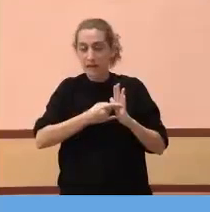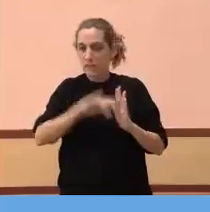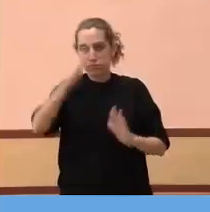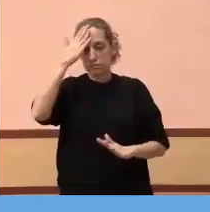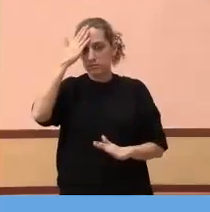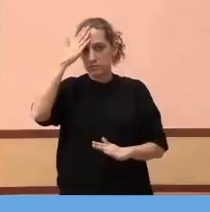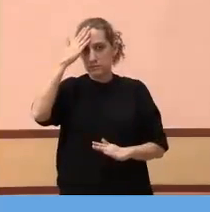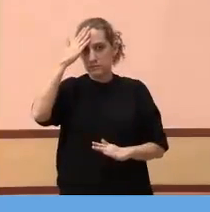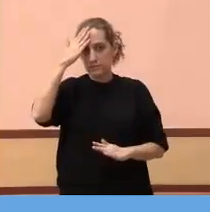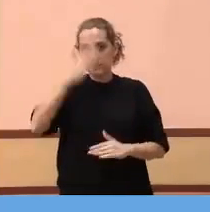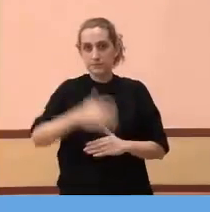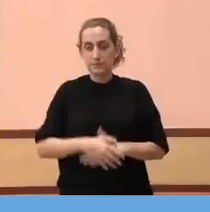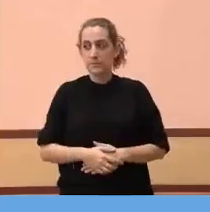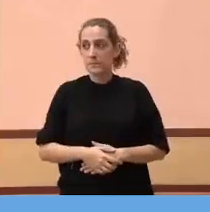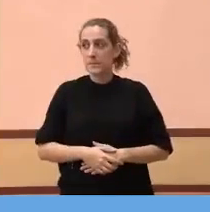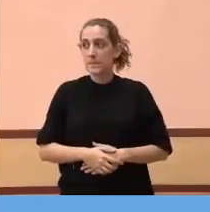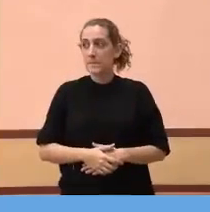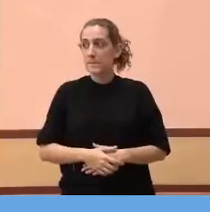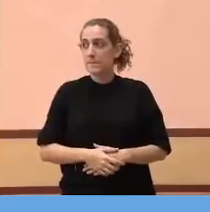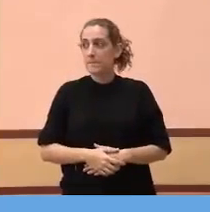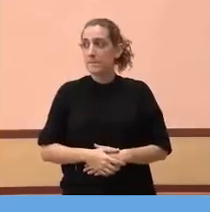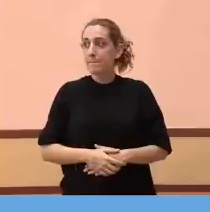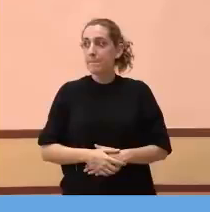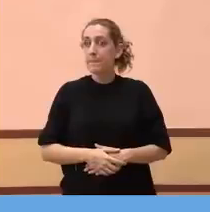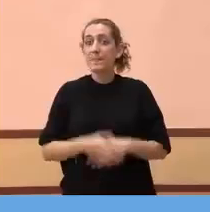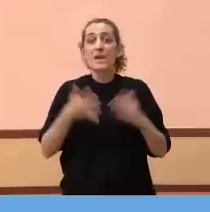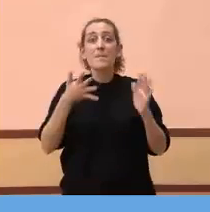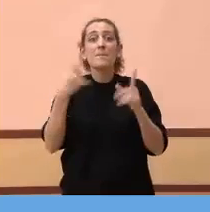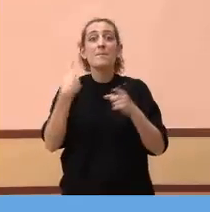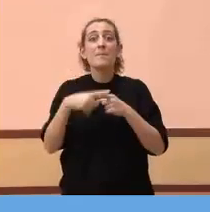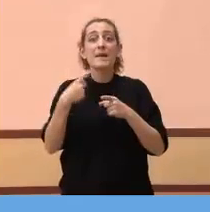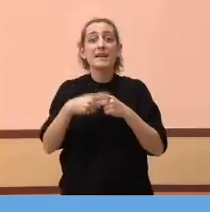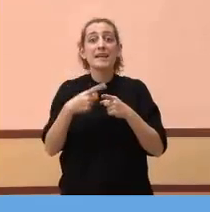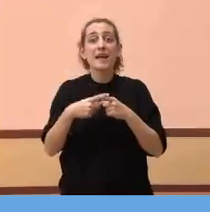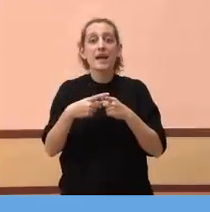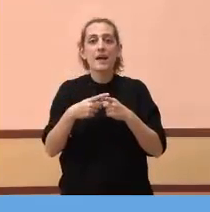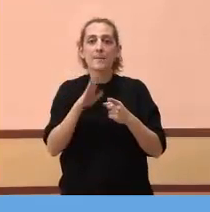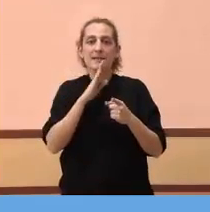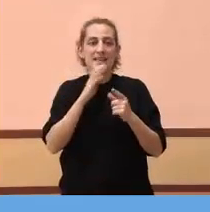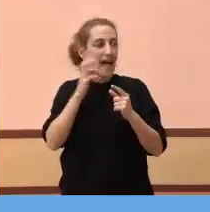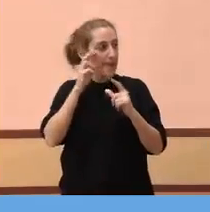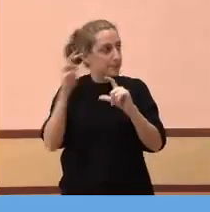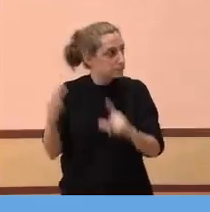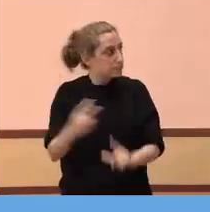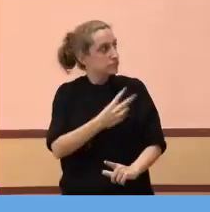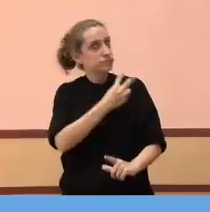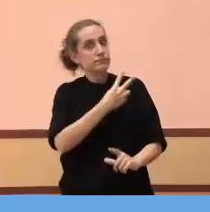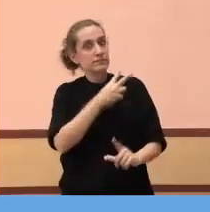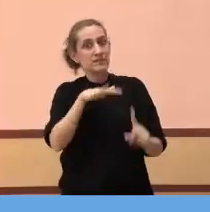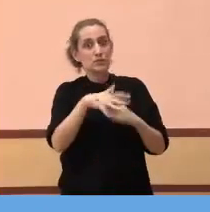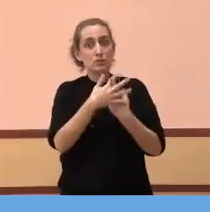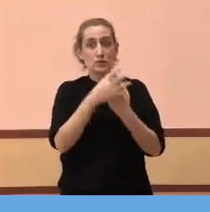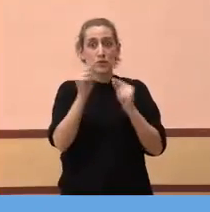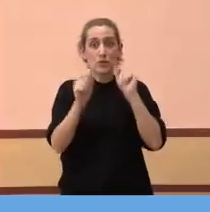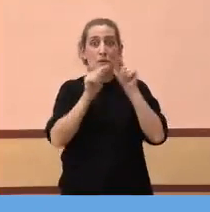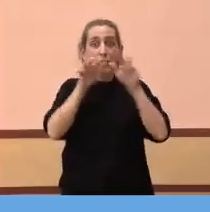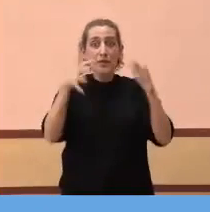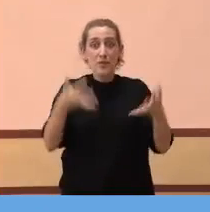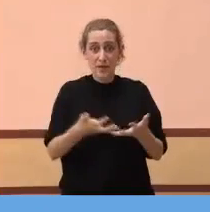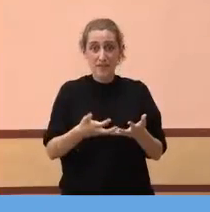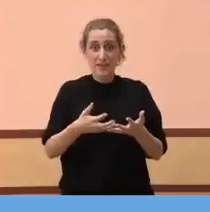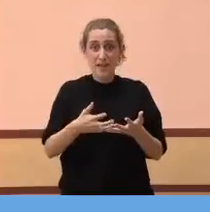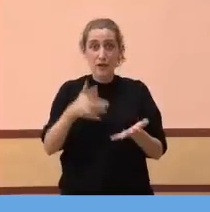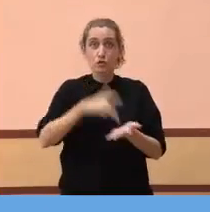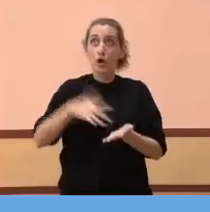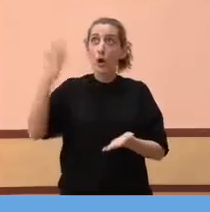i si em permets la situació epidemiològica, és la situació epidemiològica que, escolti, portem baixant, portem baixant des del dia 13